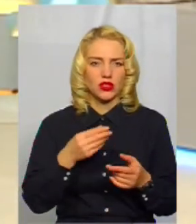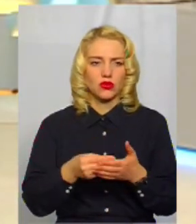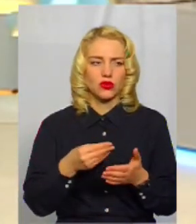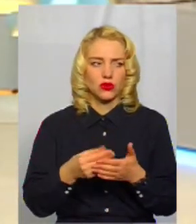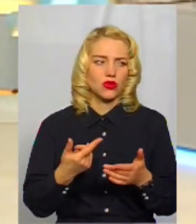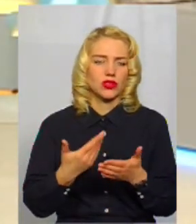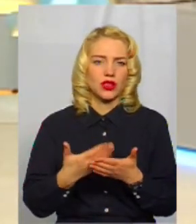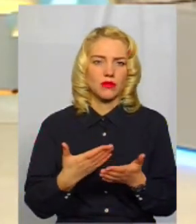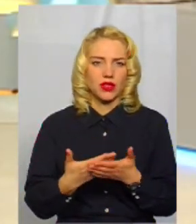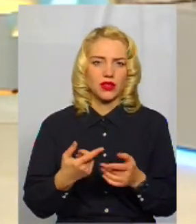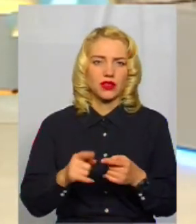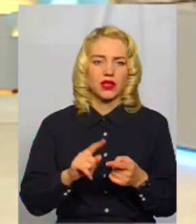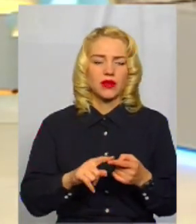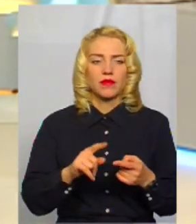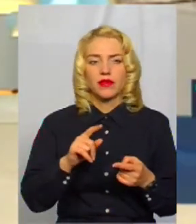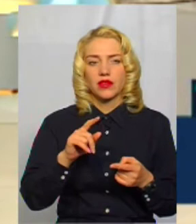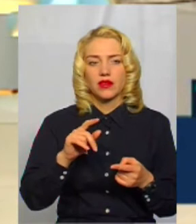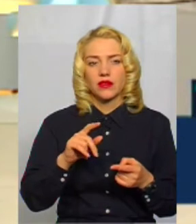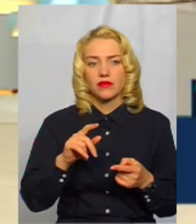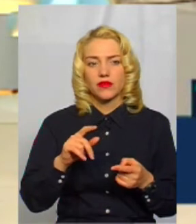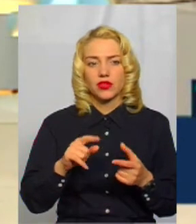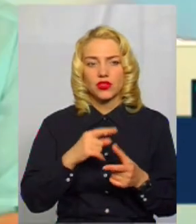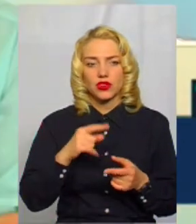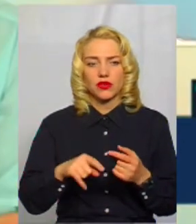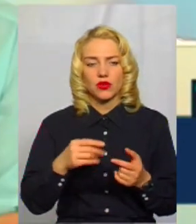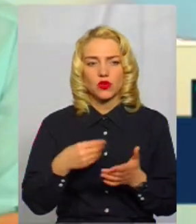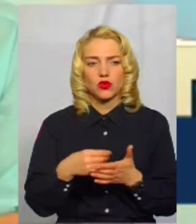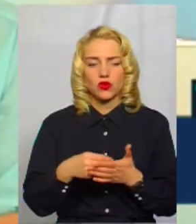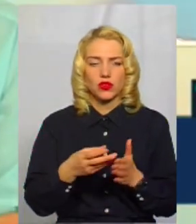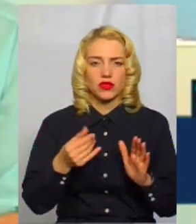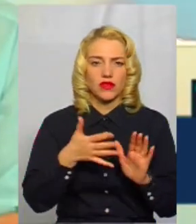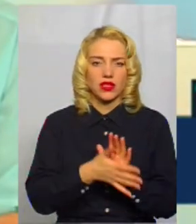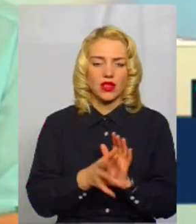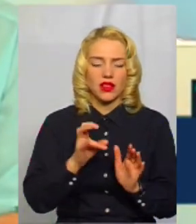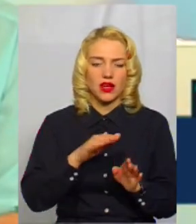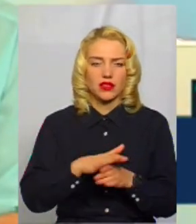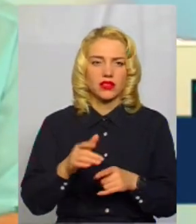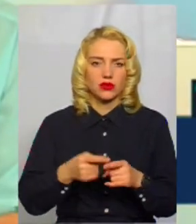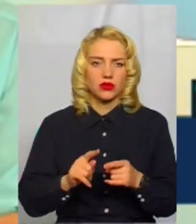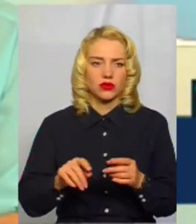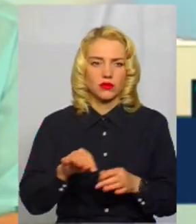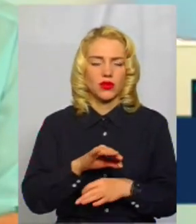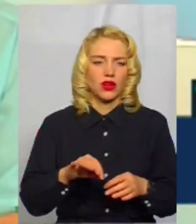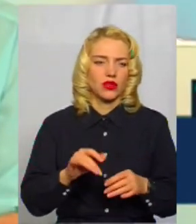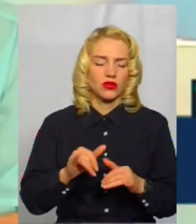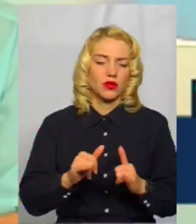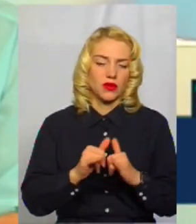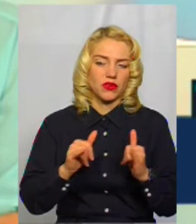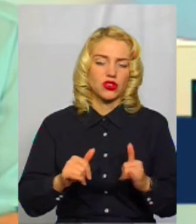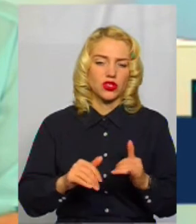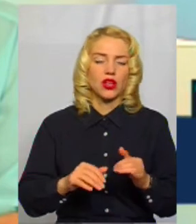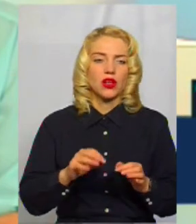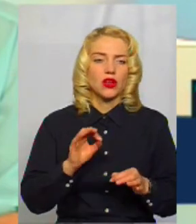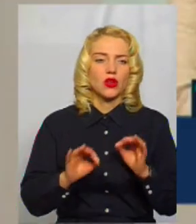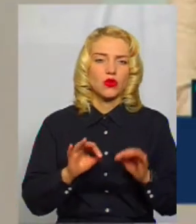до прикладу, також дуже таким головним вчинником є, чи кошторис витрат на реалізацію цього проєкту не перевищує граничну суму в